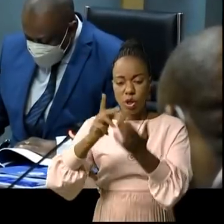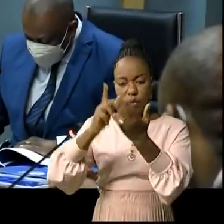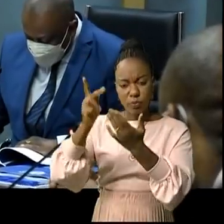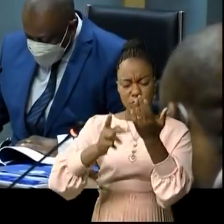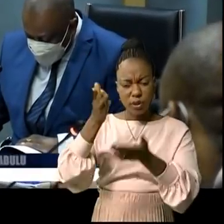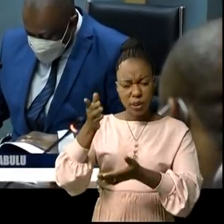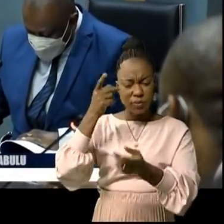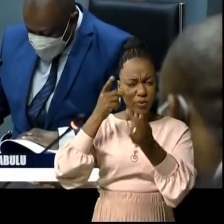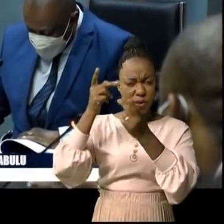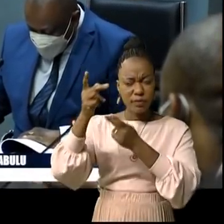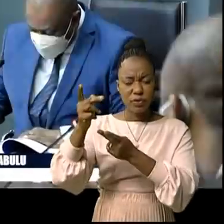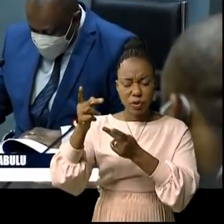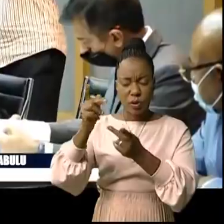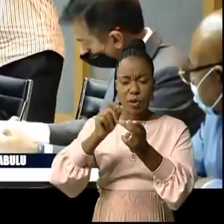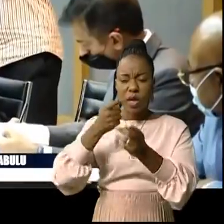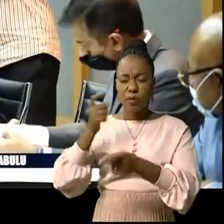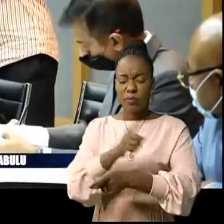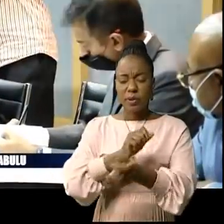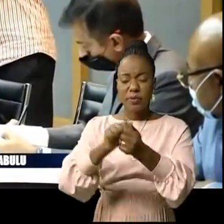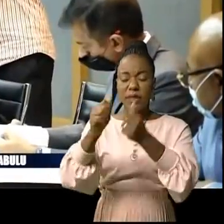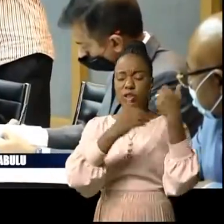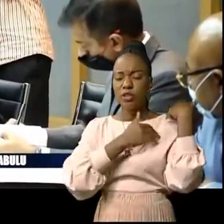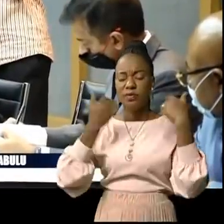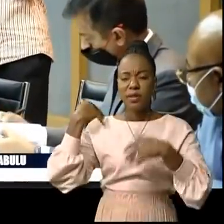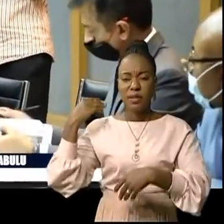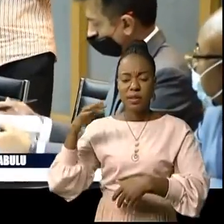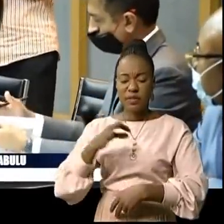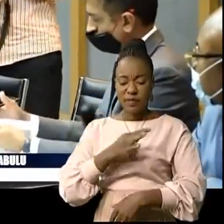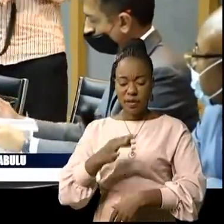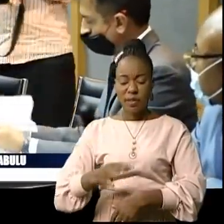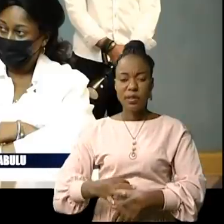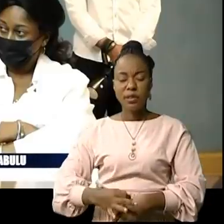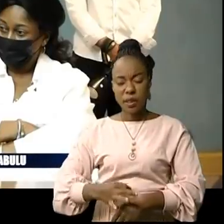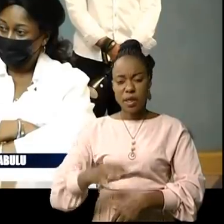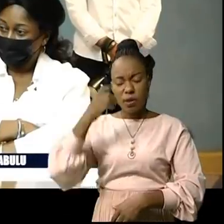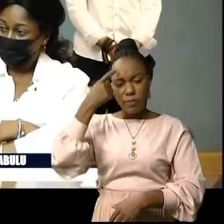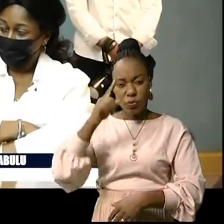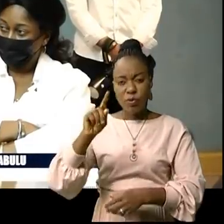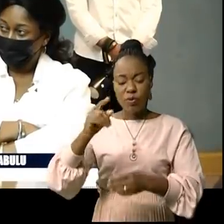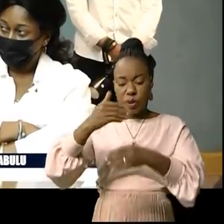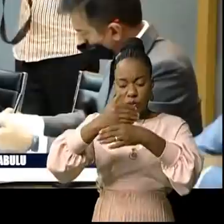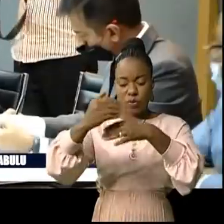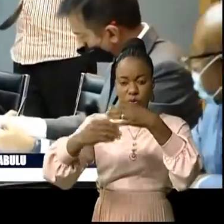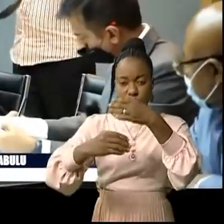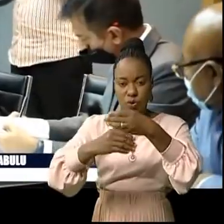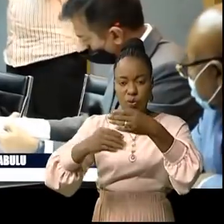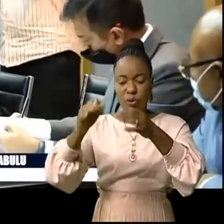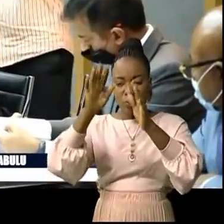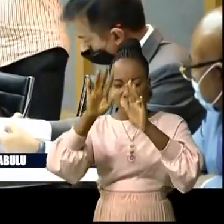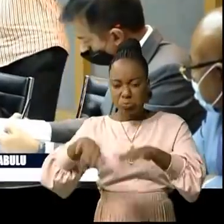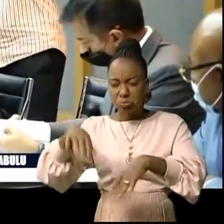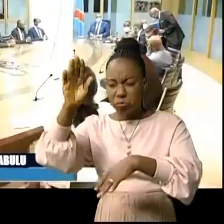cadre de la vision édictée par le chef de l'État, Félix-Antoine Tshiseke di Chilombo, pour la réhabilitation et la